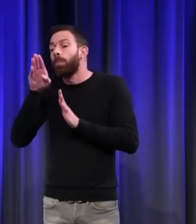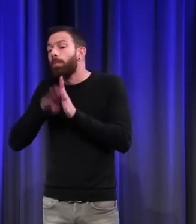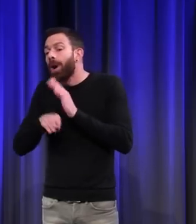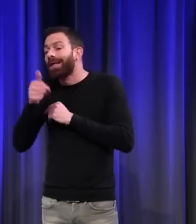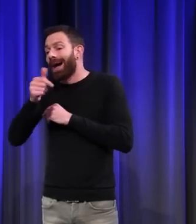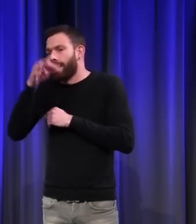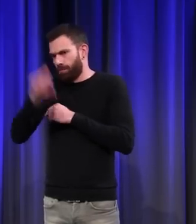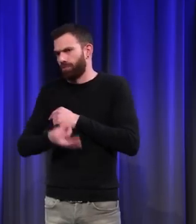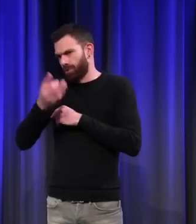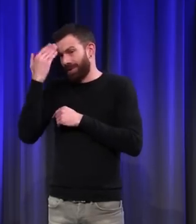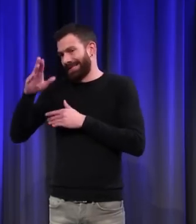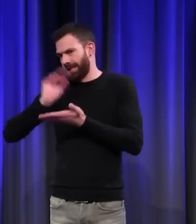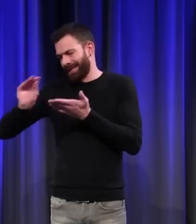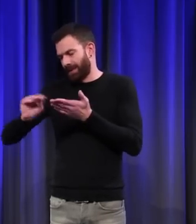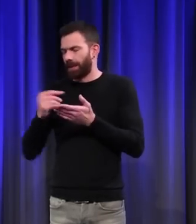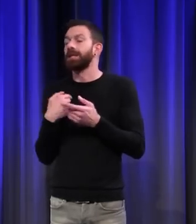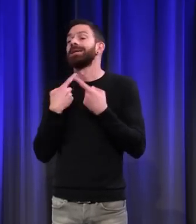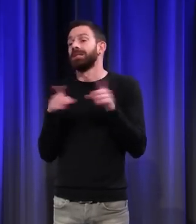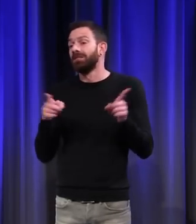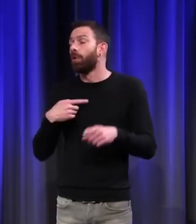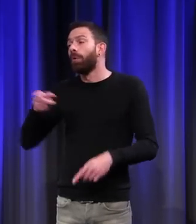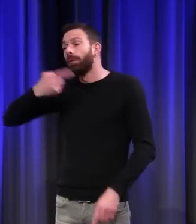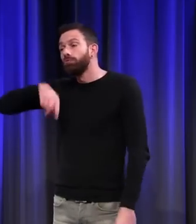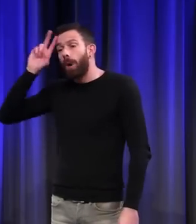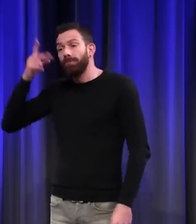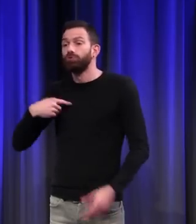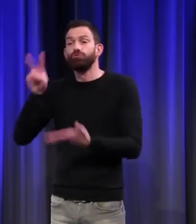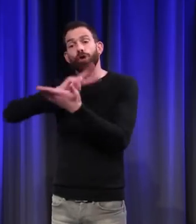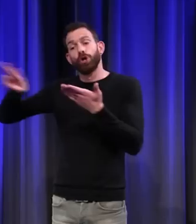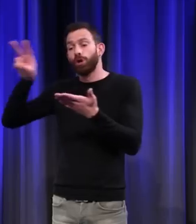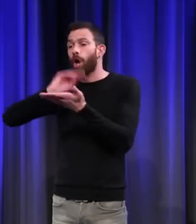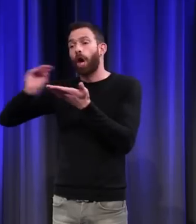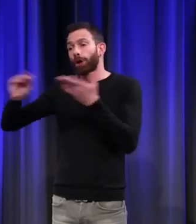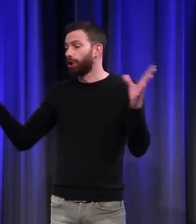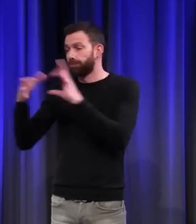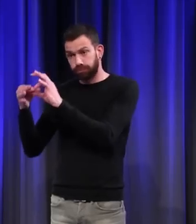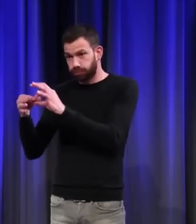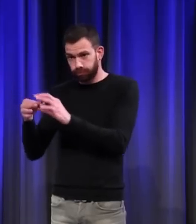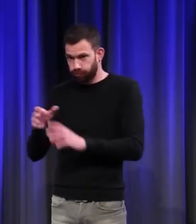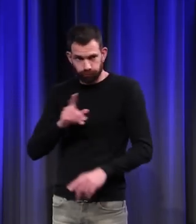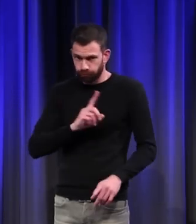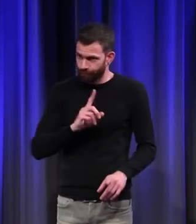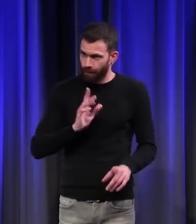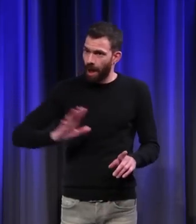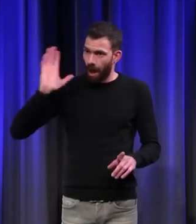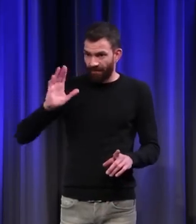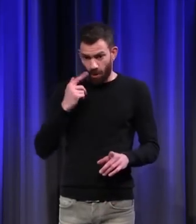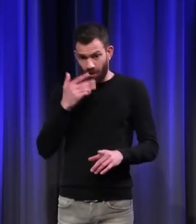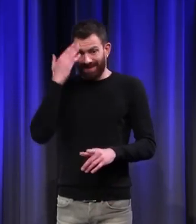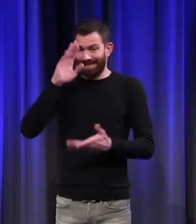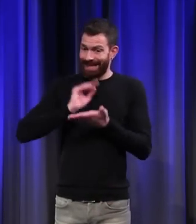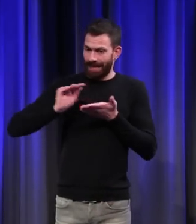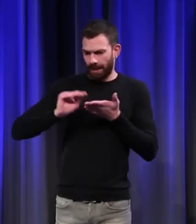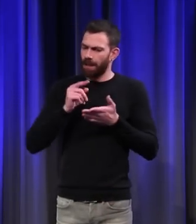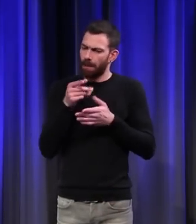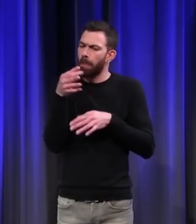ensemble. Lire et écrire, une idée qui nous est familière, mais savoir écrire, c'est réserver à un tout petit nombre. Mais